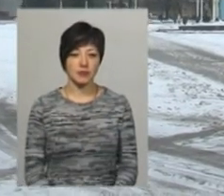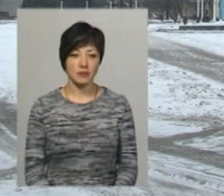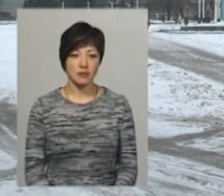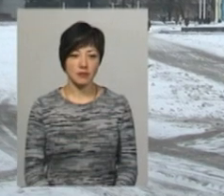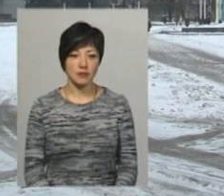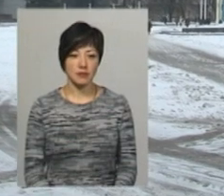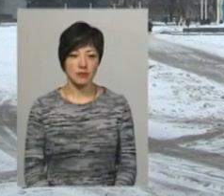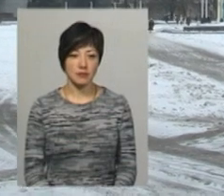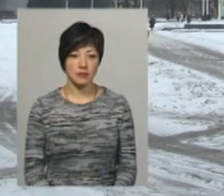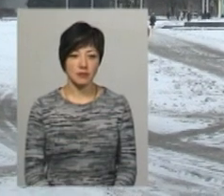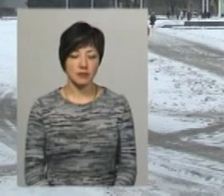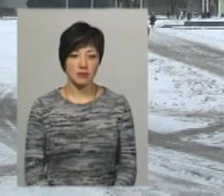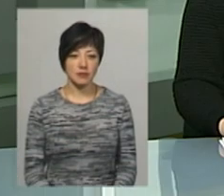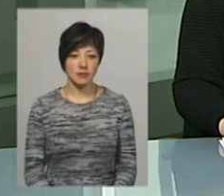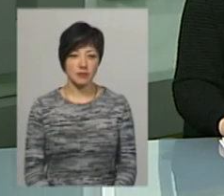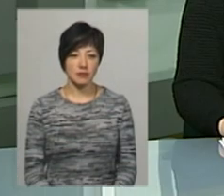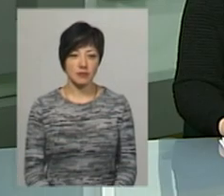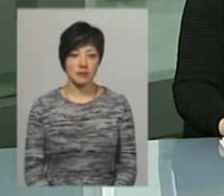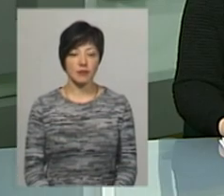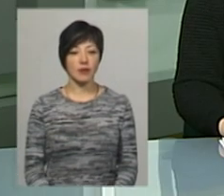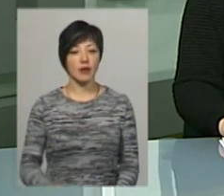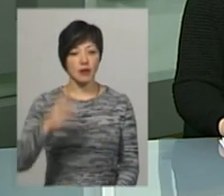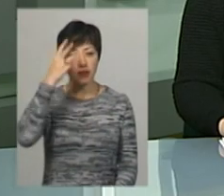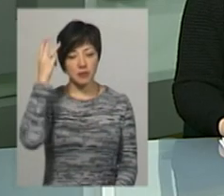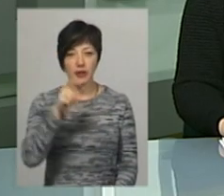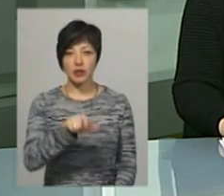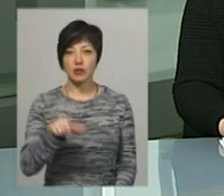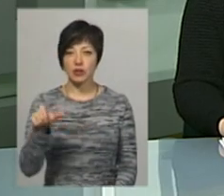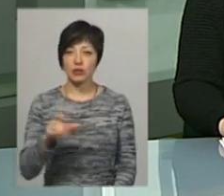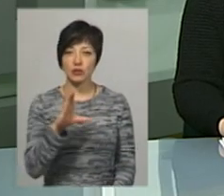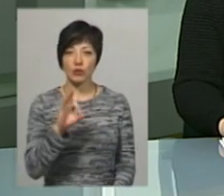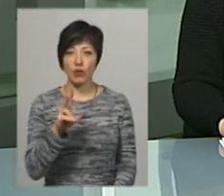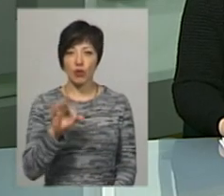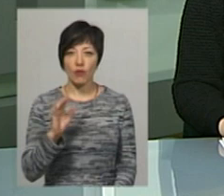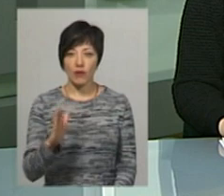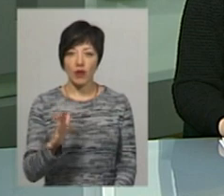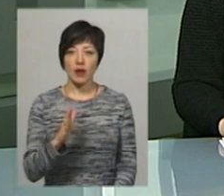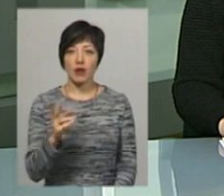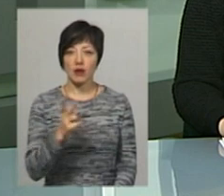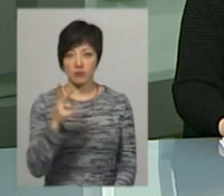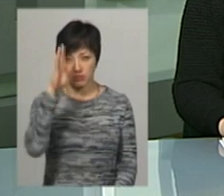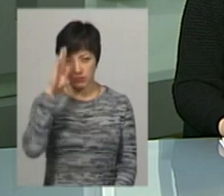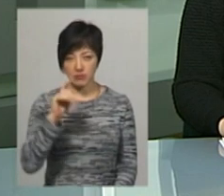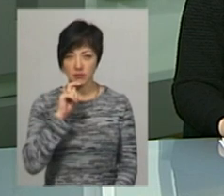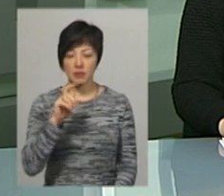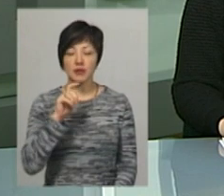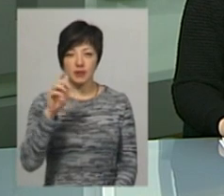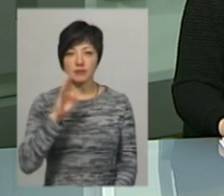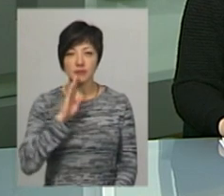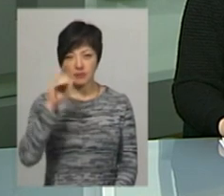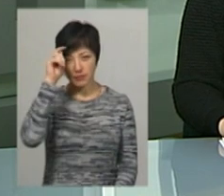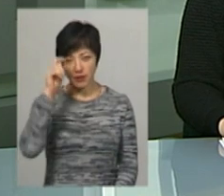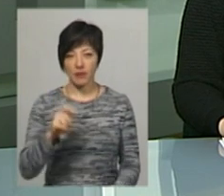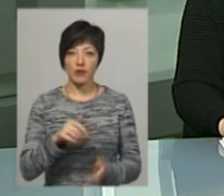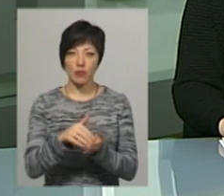Мовчан – Новини, Поділя Центр. Хмельничани Геннадій Соколов та Марія Тучка відмовились від продуктів тваринного походження.